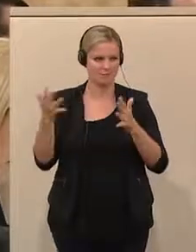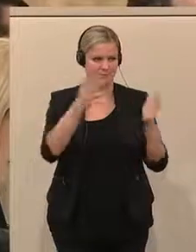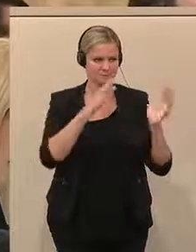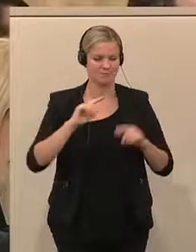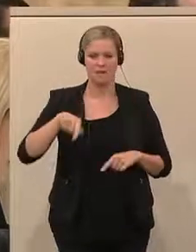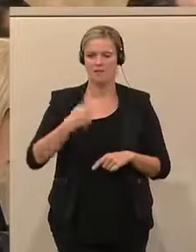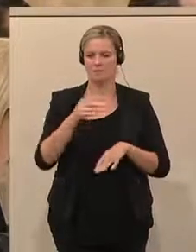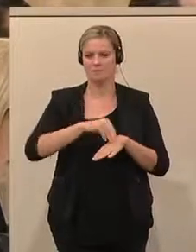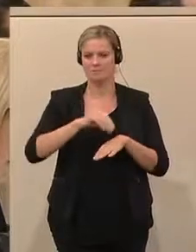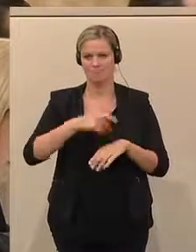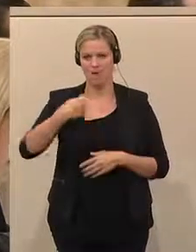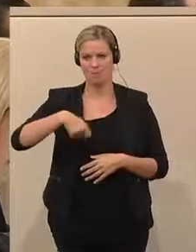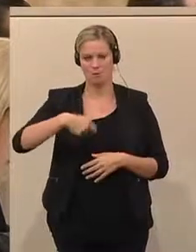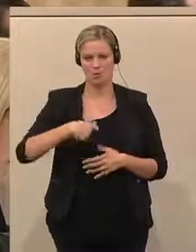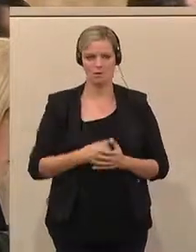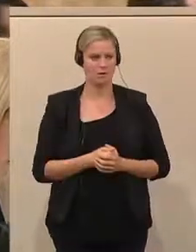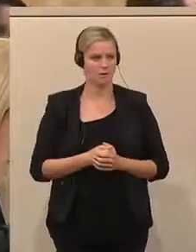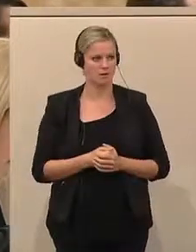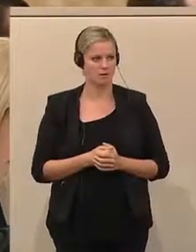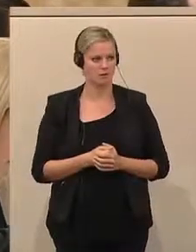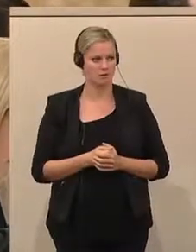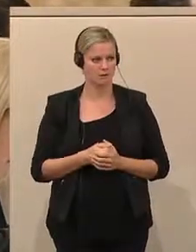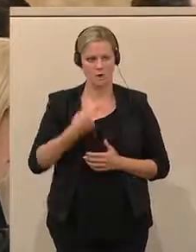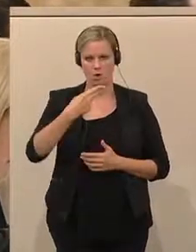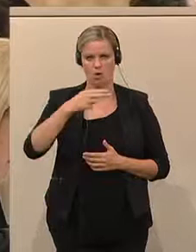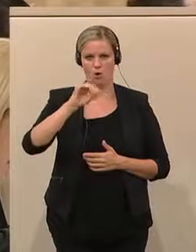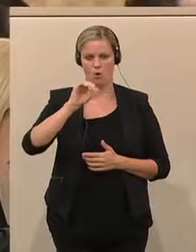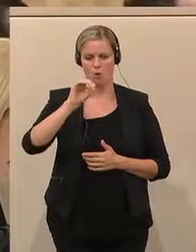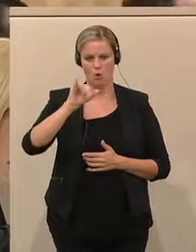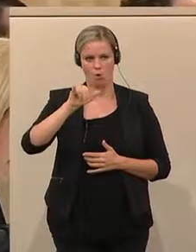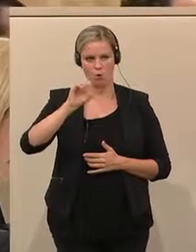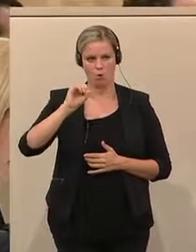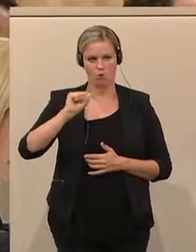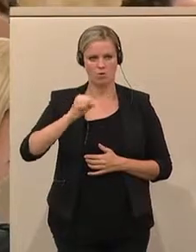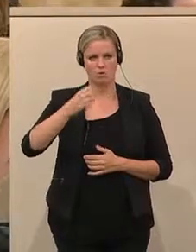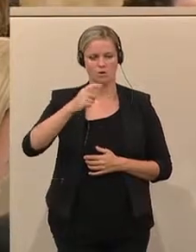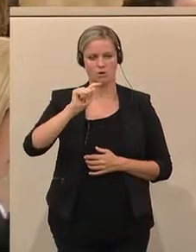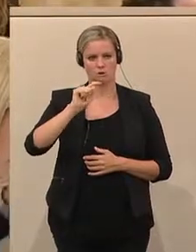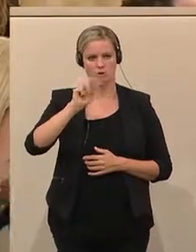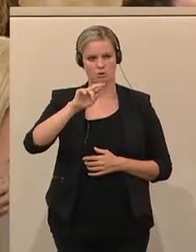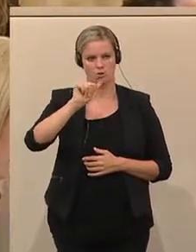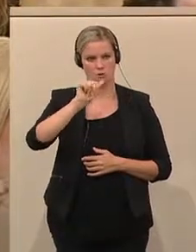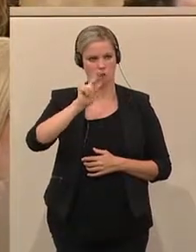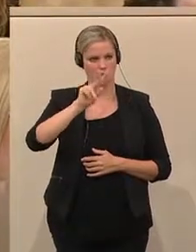wohl interessiert an Politik, sagt Wendelin Mölzer, was Fehler sei, das nötige Rüstzeug sich in politische Vorgänge einzubringen.